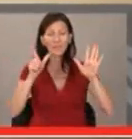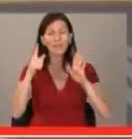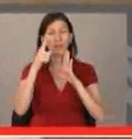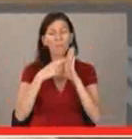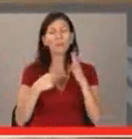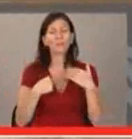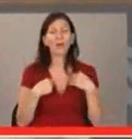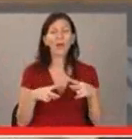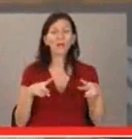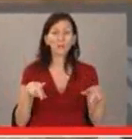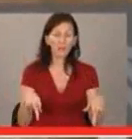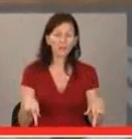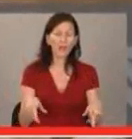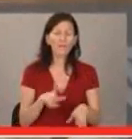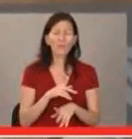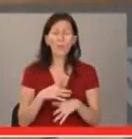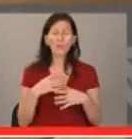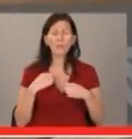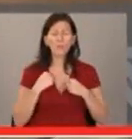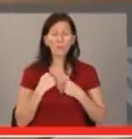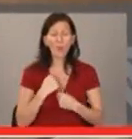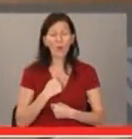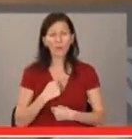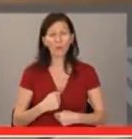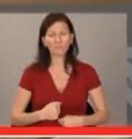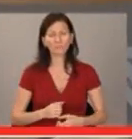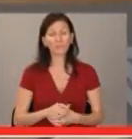Седем месеца аз лежах в нова легло в неописуеми болки.